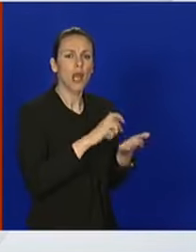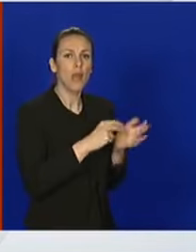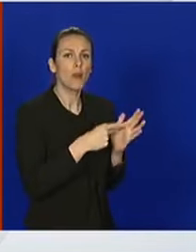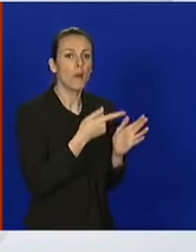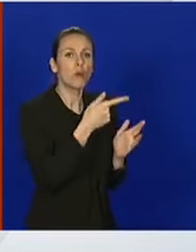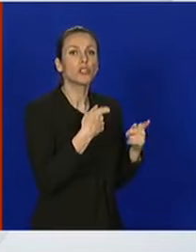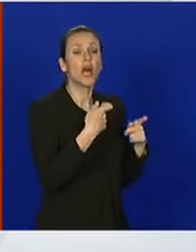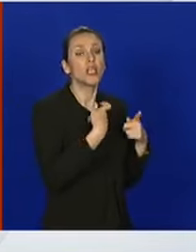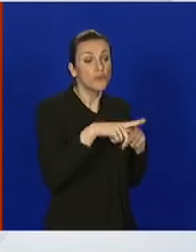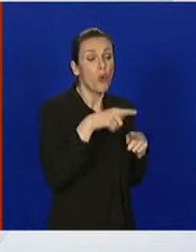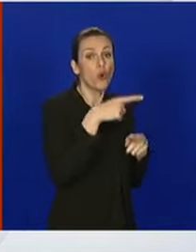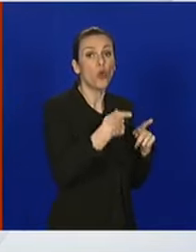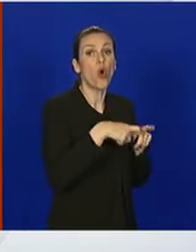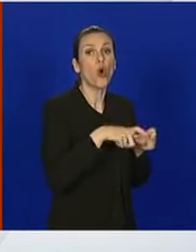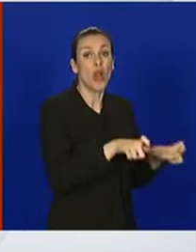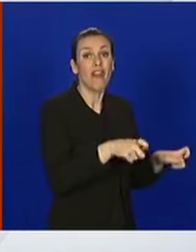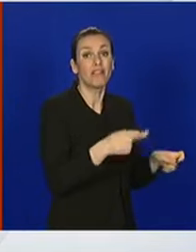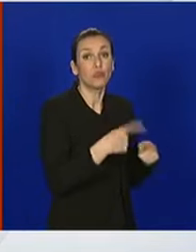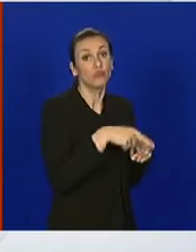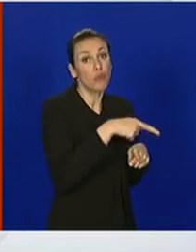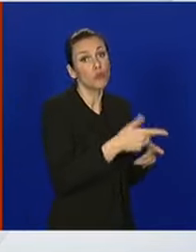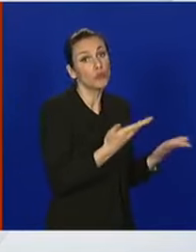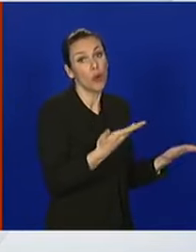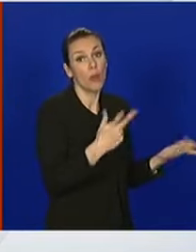u virusu. Samo u virusu? Da.